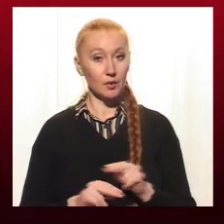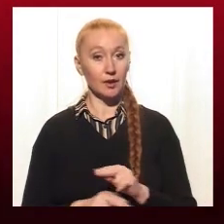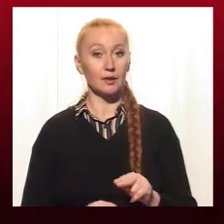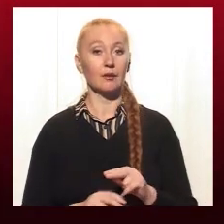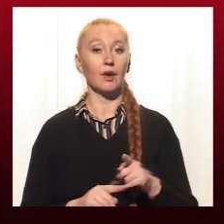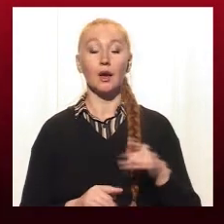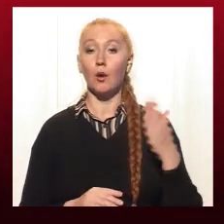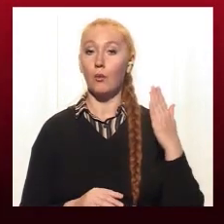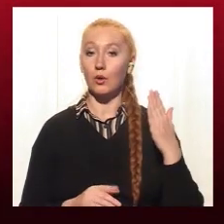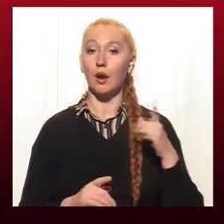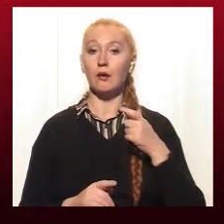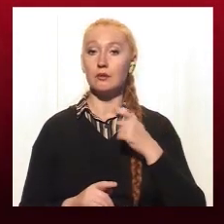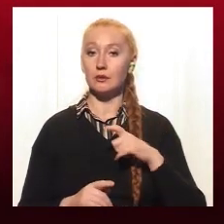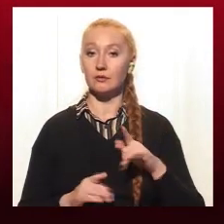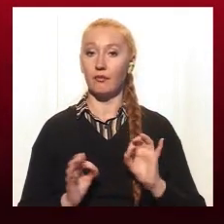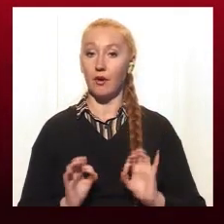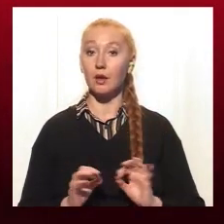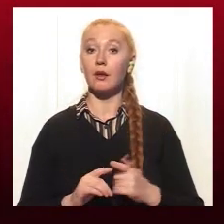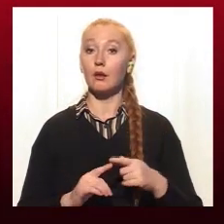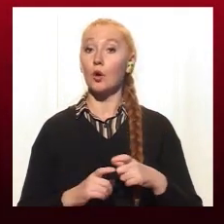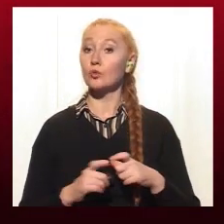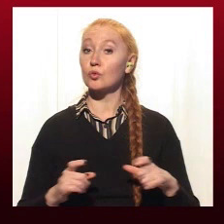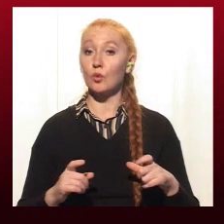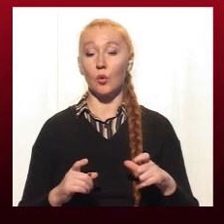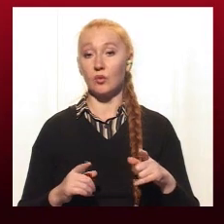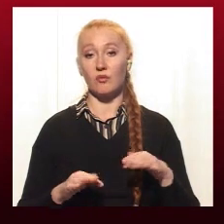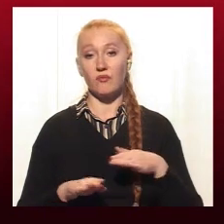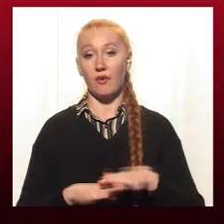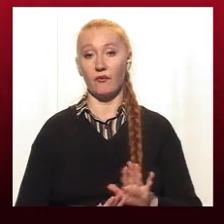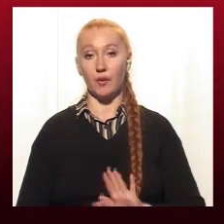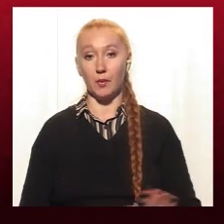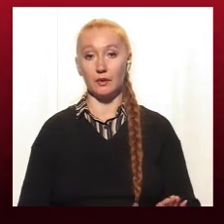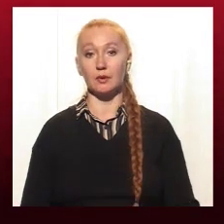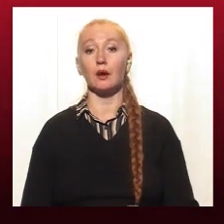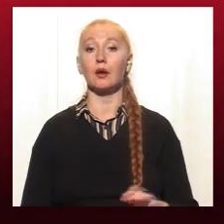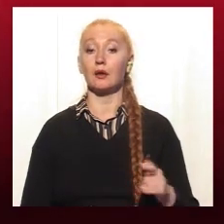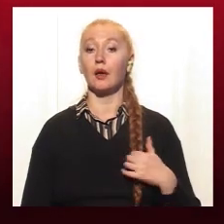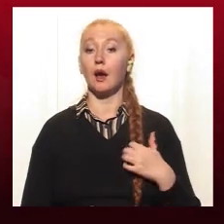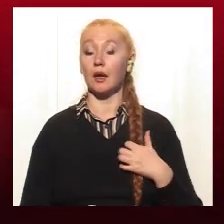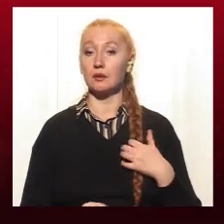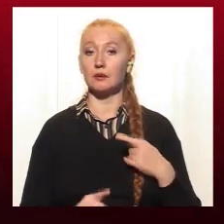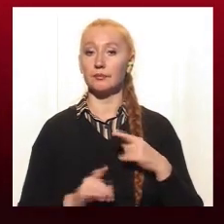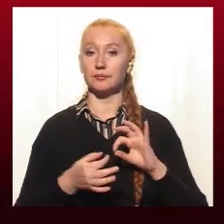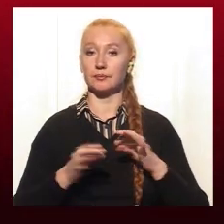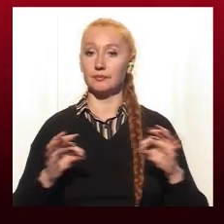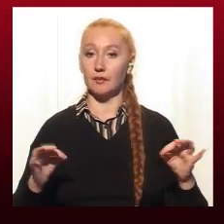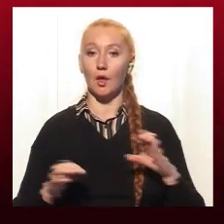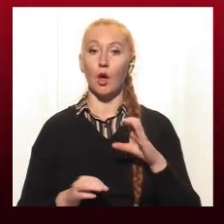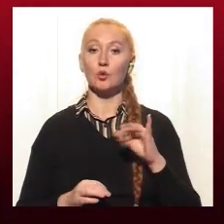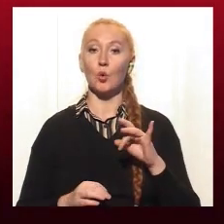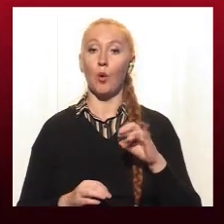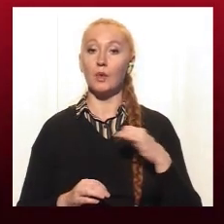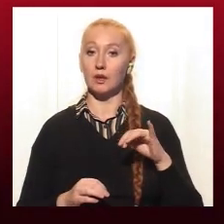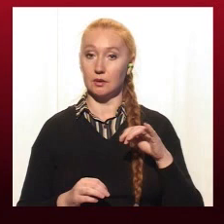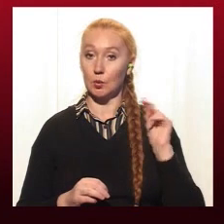їх моральні, етичні качіства, школи сейчас не дорабатують. Ви знаєте, я хотіла б зацитувати Василия Сухомлинського,